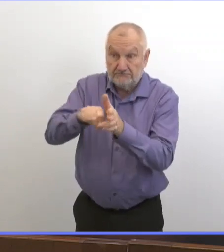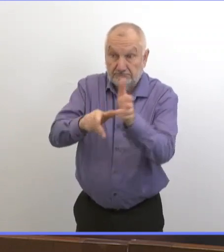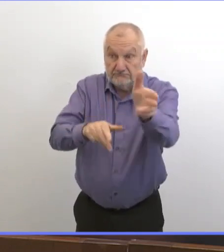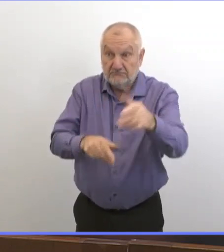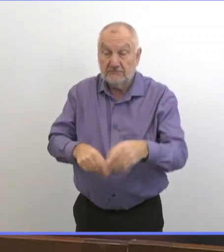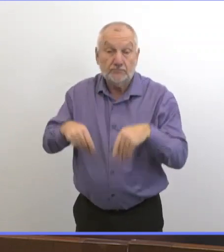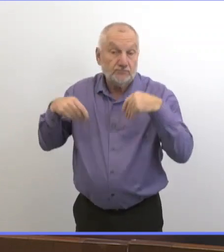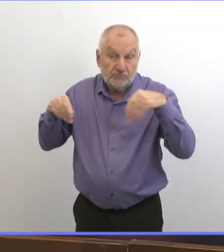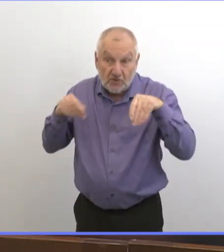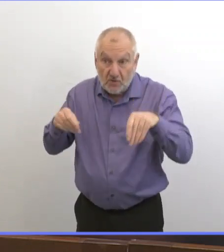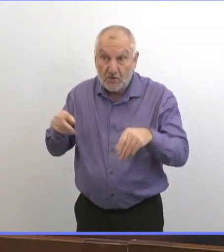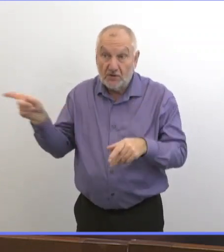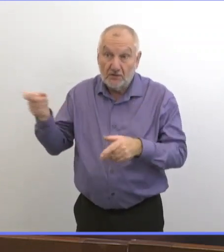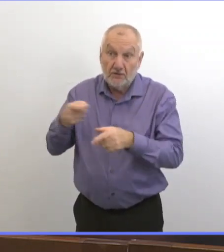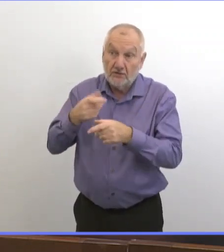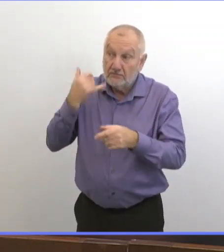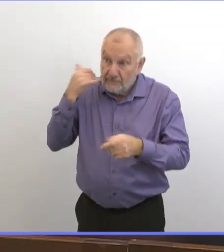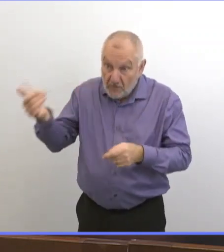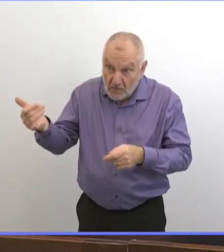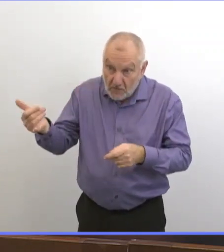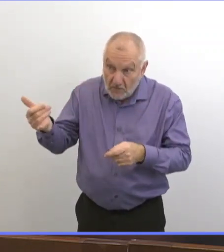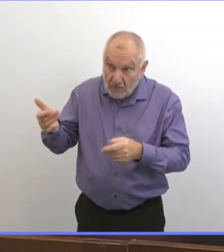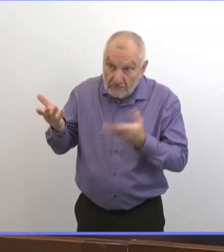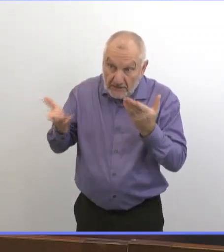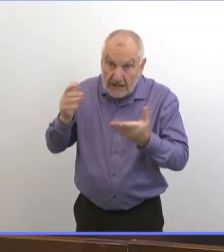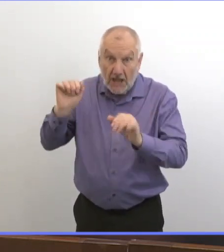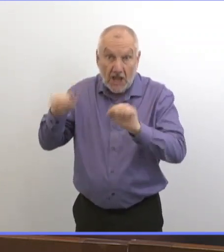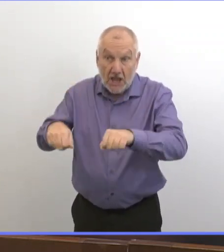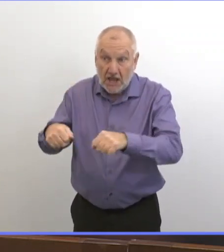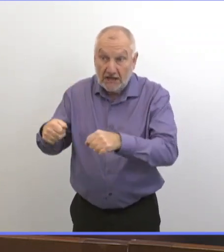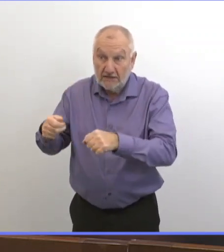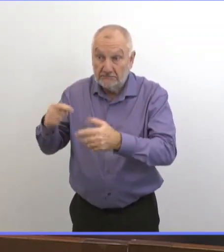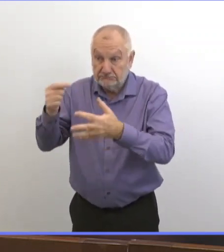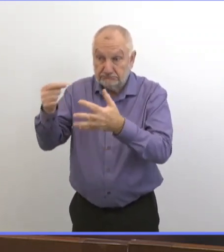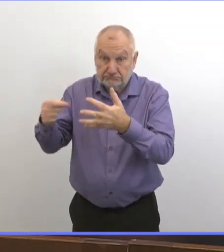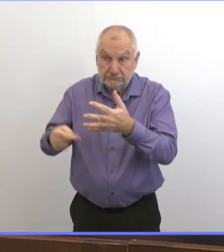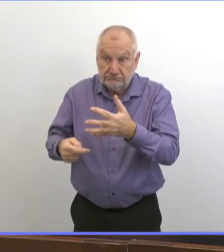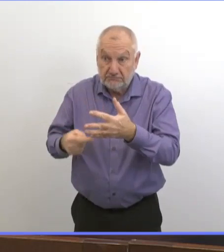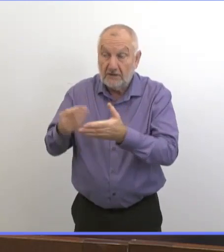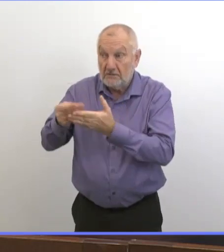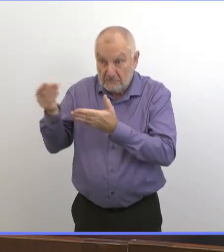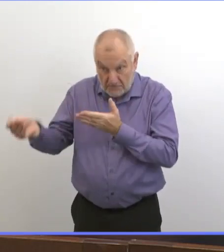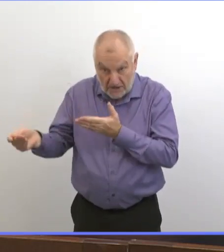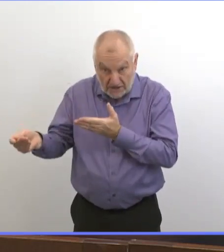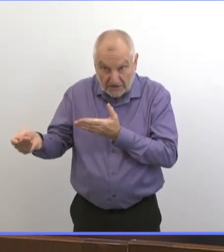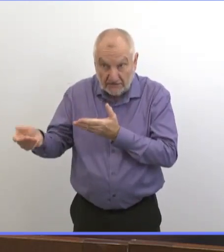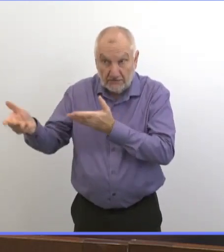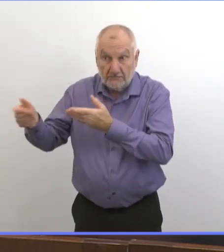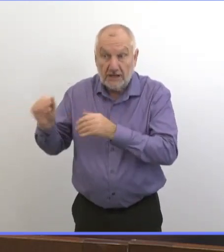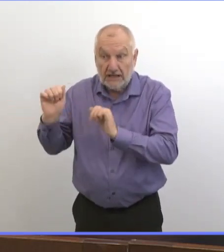magasins pour voir s'ils peuvent vous aider pour les choses non essentielles que vous voulez acheter.